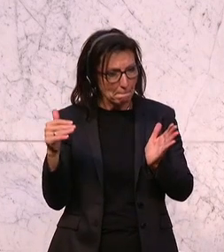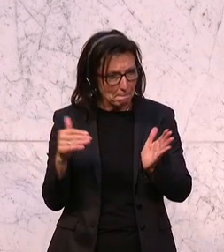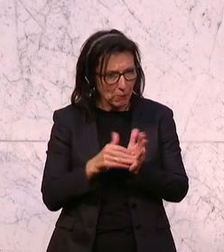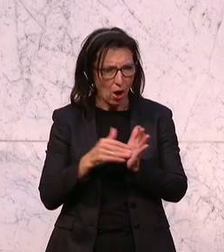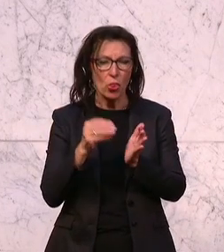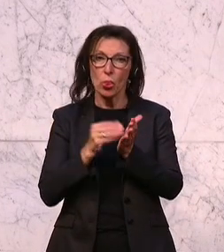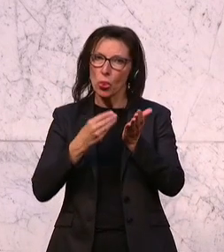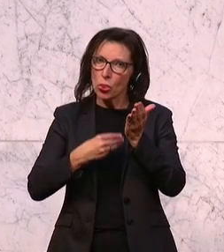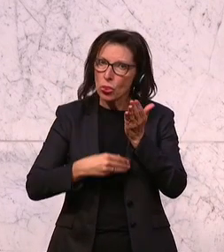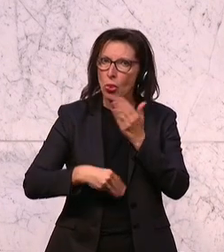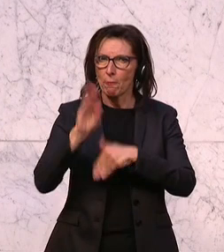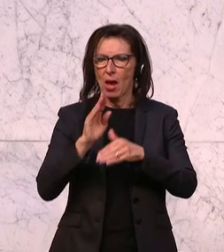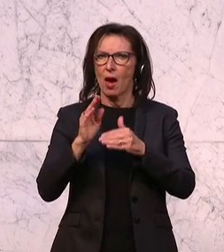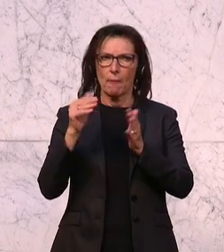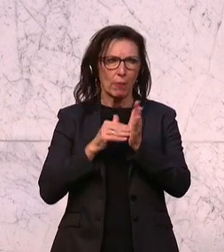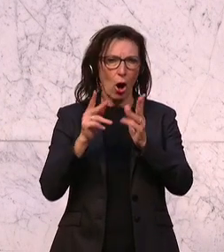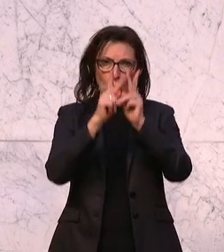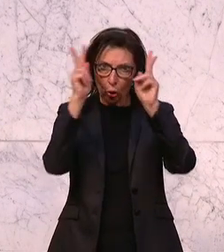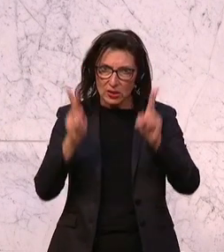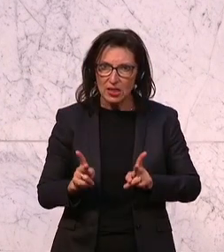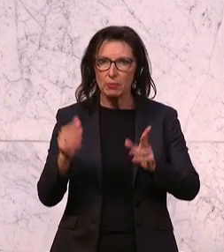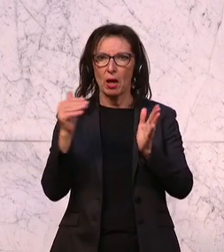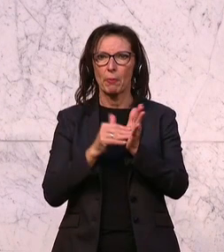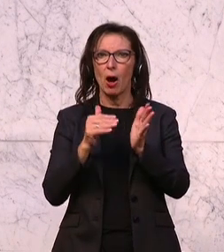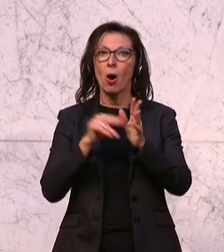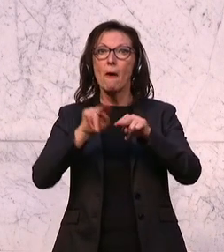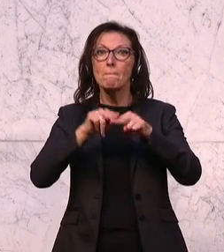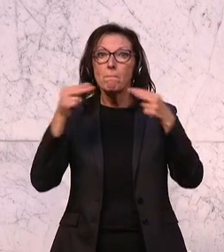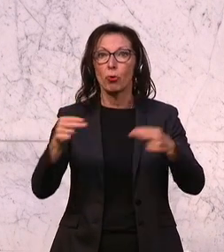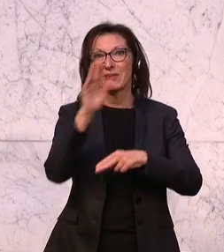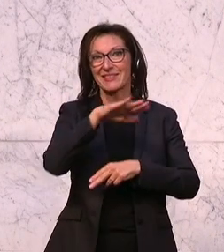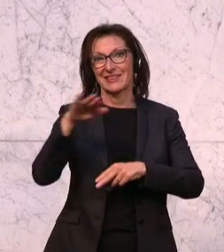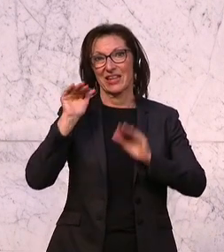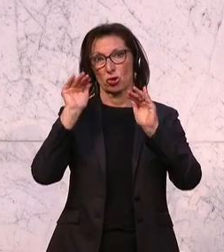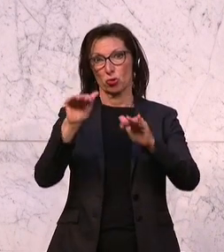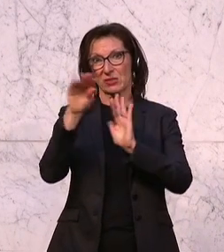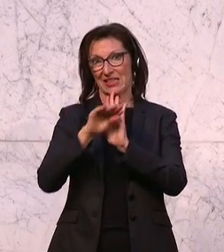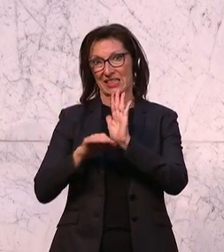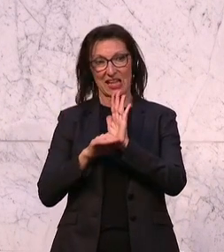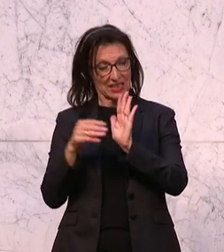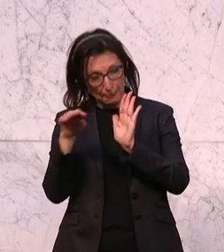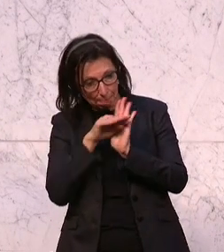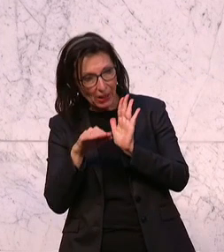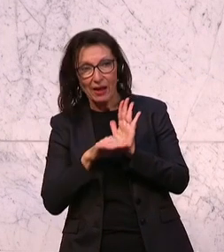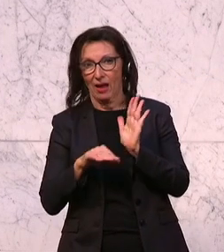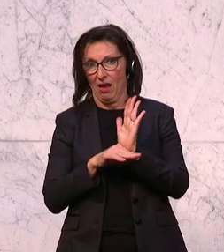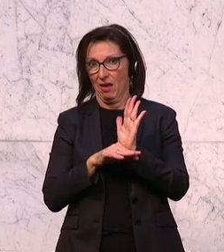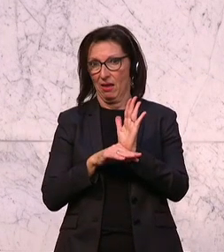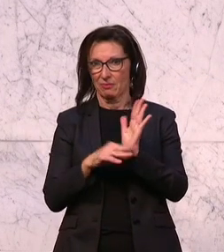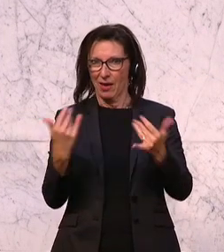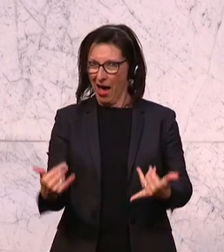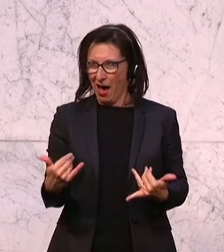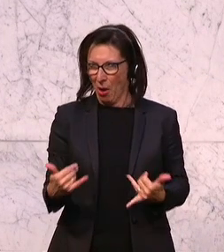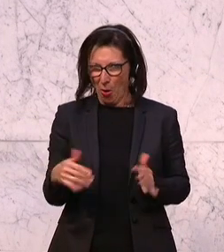hinaus. Es braucht Regelungen in einem Bundeskinderschutzgesetz. Und das ist mit der heutigen